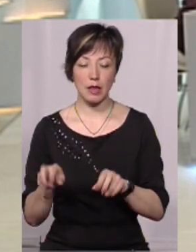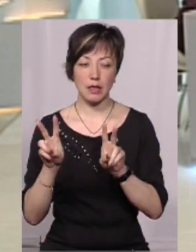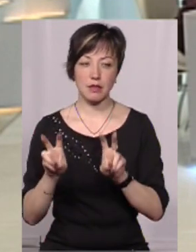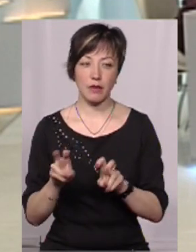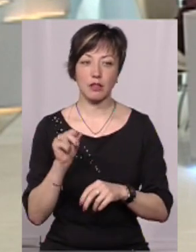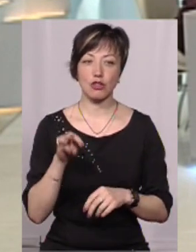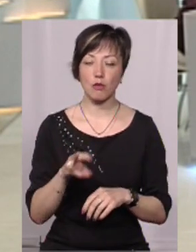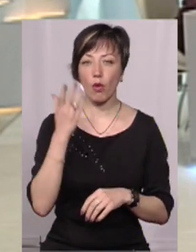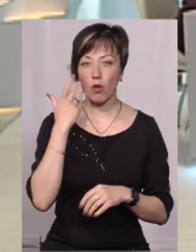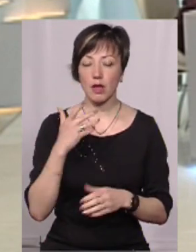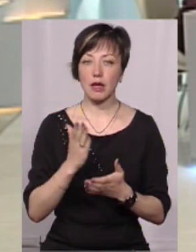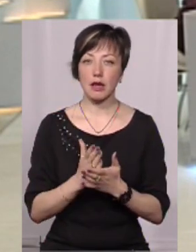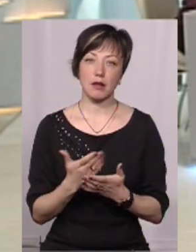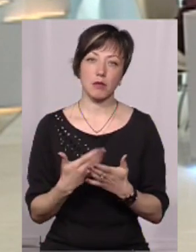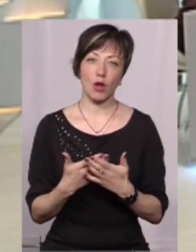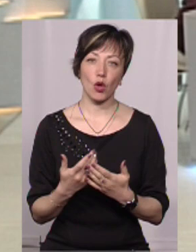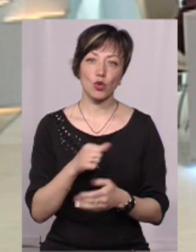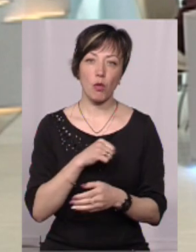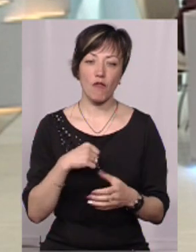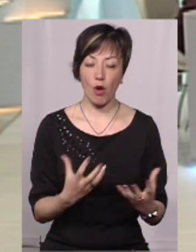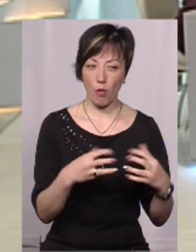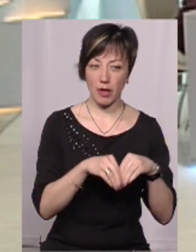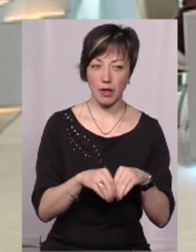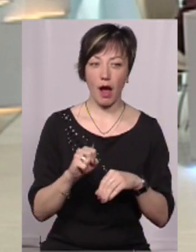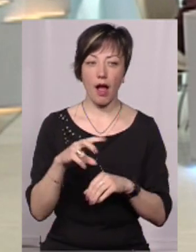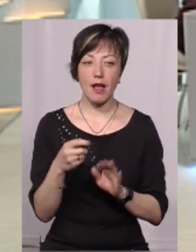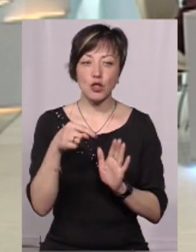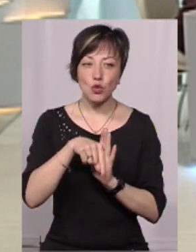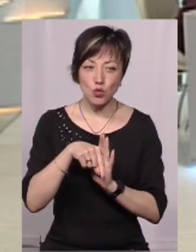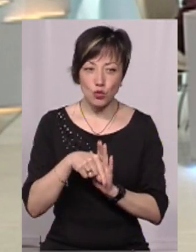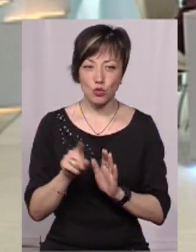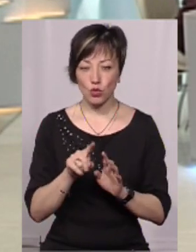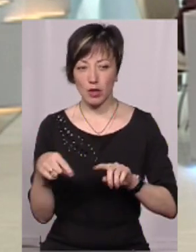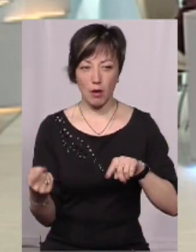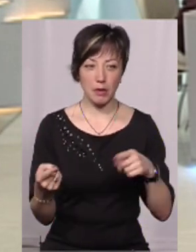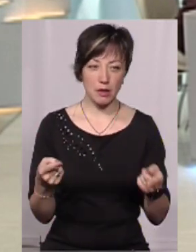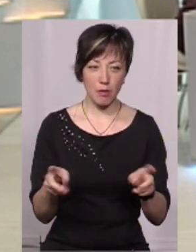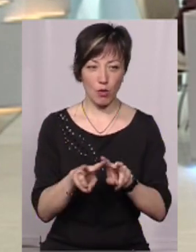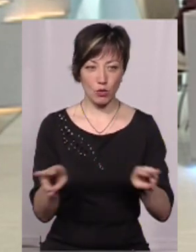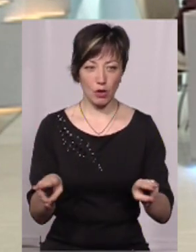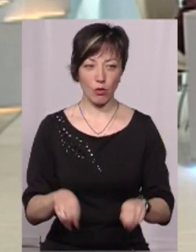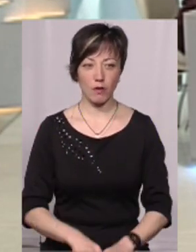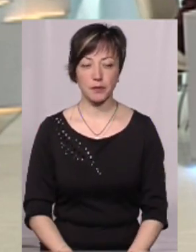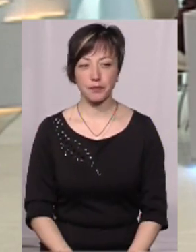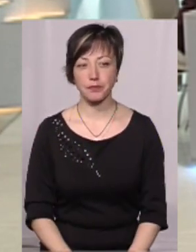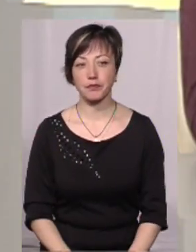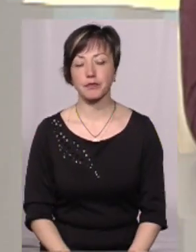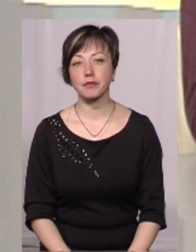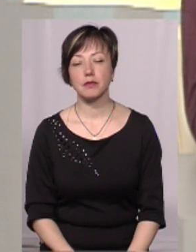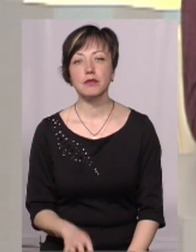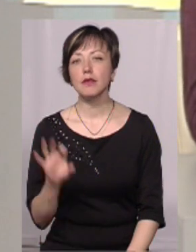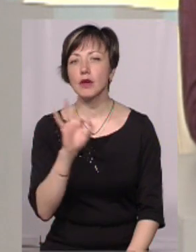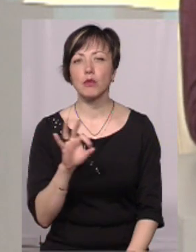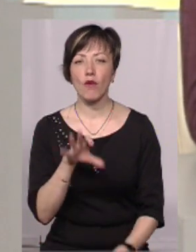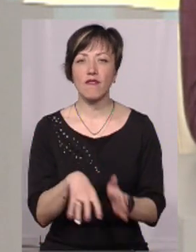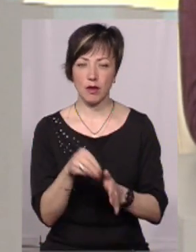називається, ніж коли є добровільне об'єднання. Але взагалі сама суть, що там, що там, майже однакова. А те, що стосується